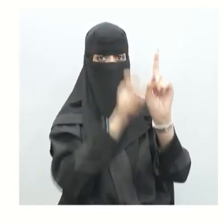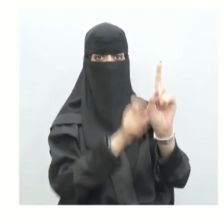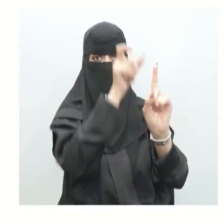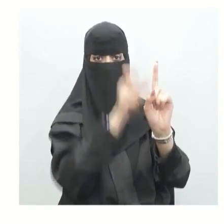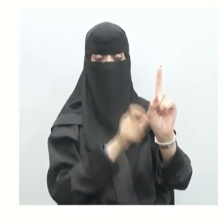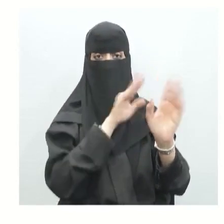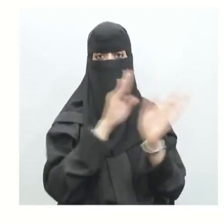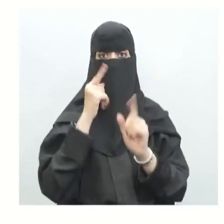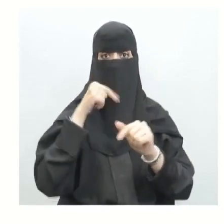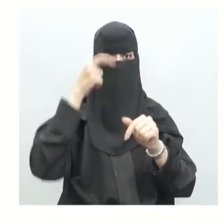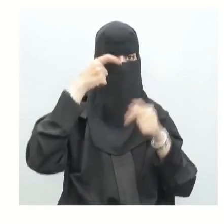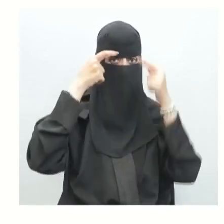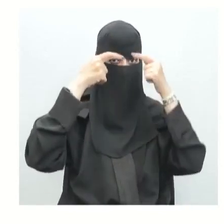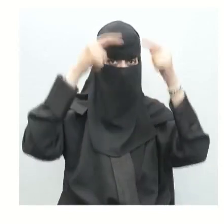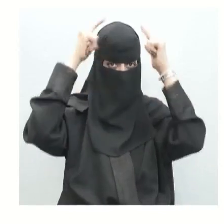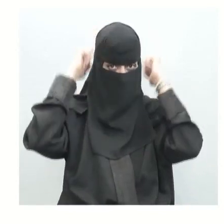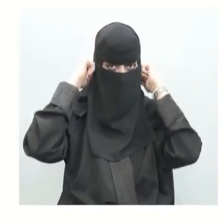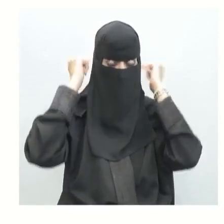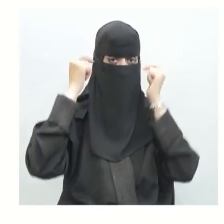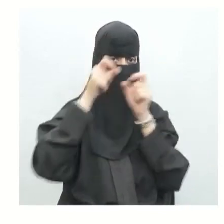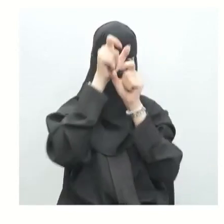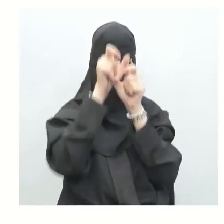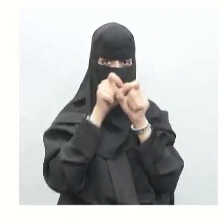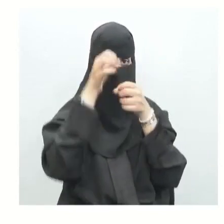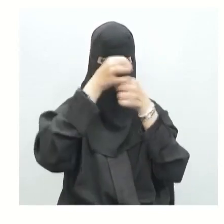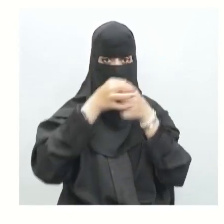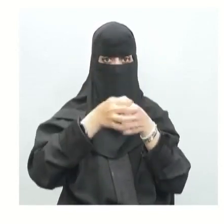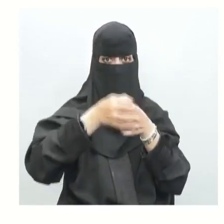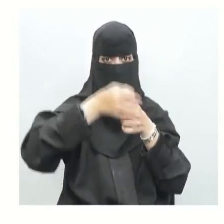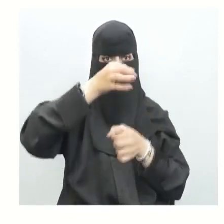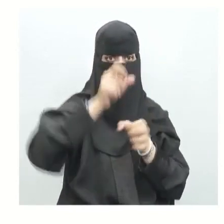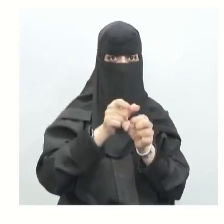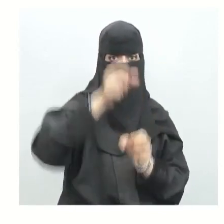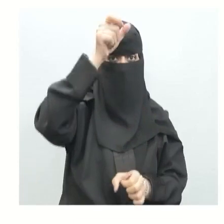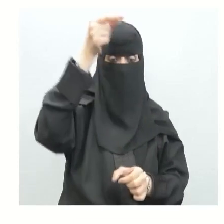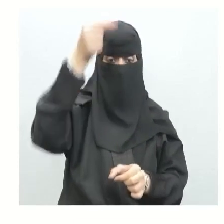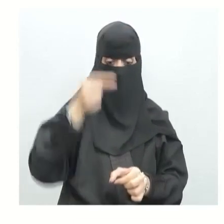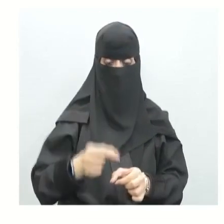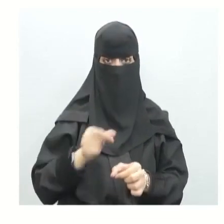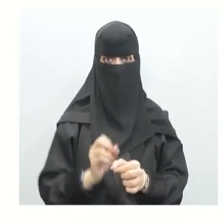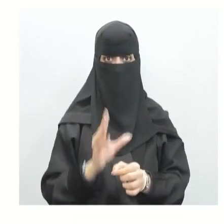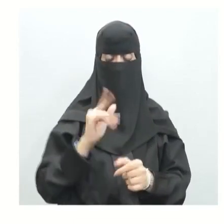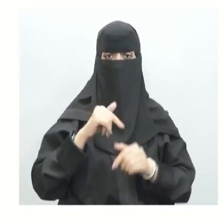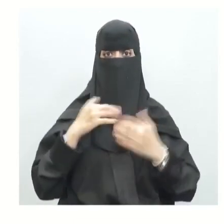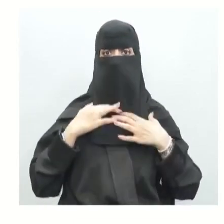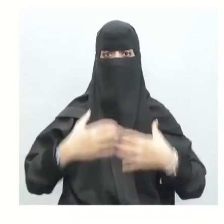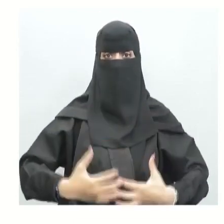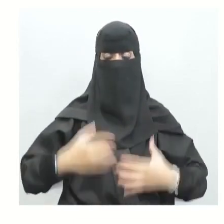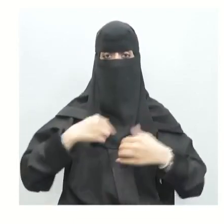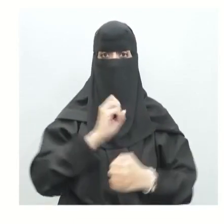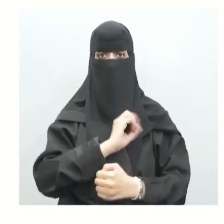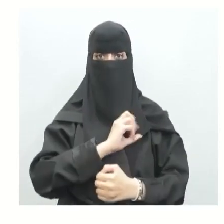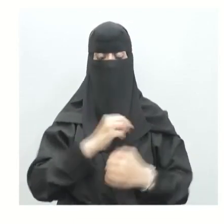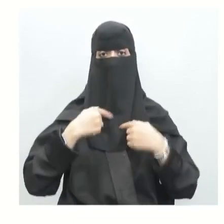حماية عبر الجمجمة التي تحمي الدماغ العامود الفقري الذي يحمي النخاع الشوكي كذلك يحمي القفص الصدري القلب